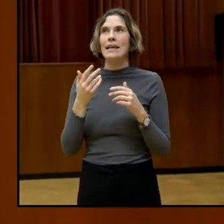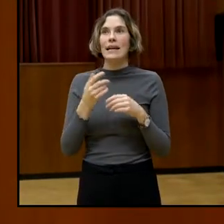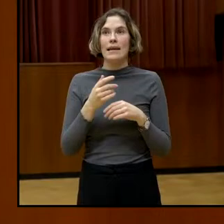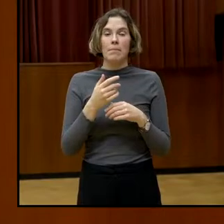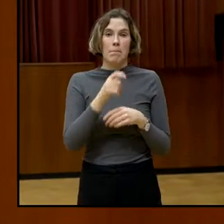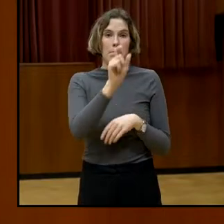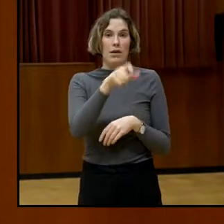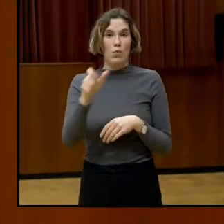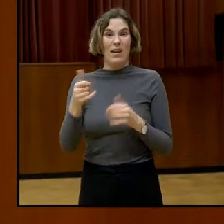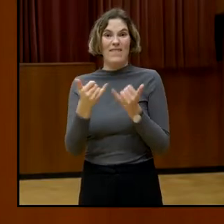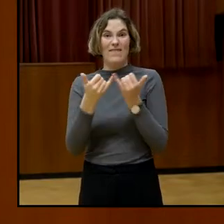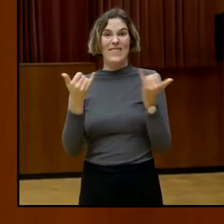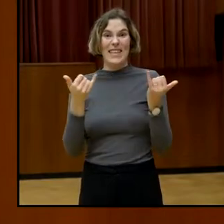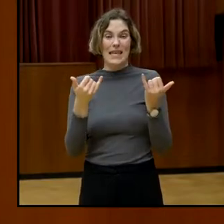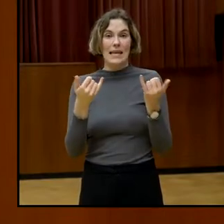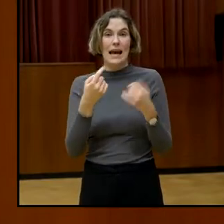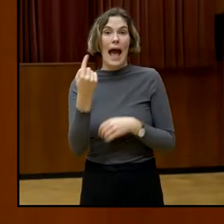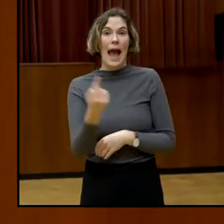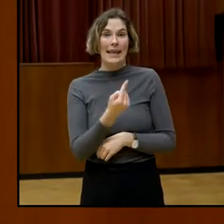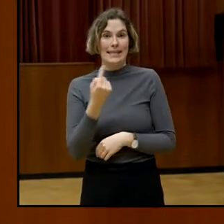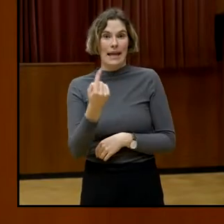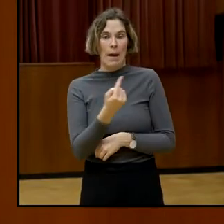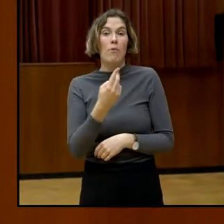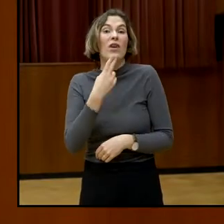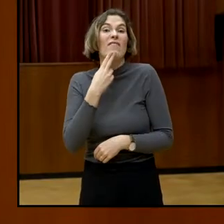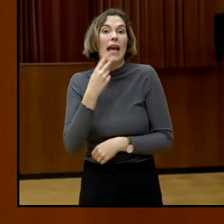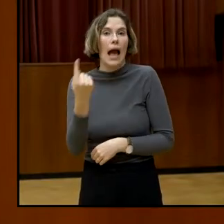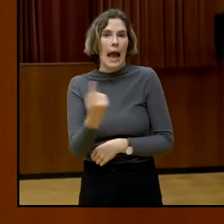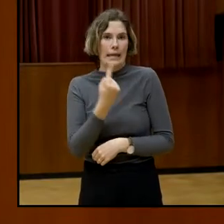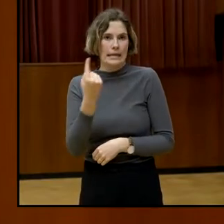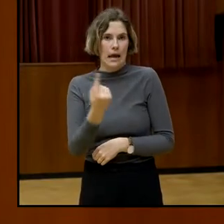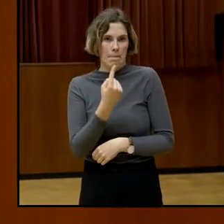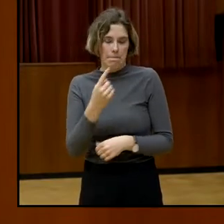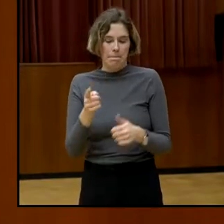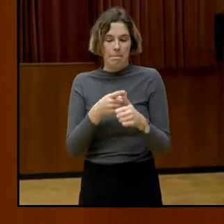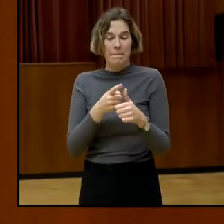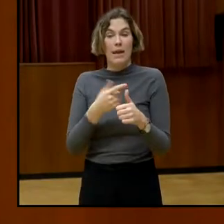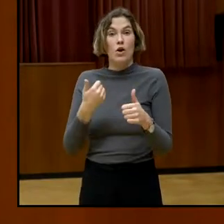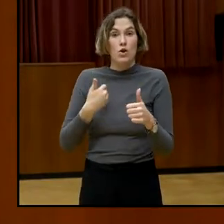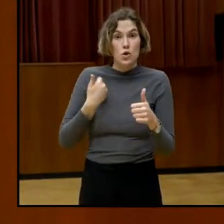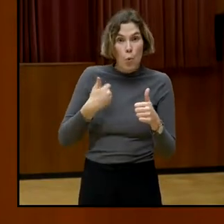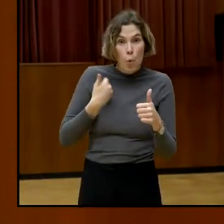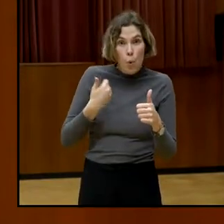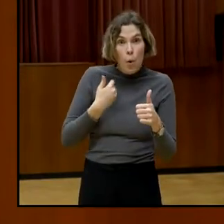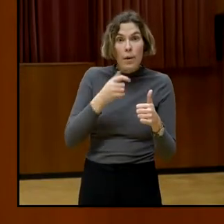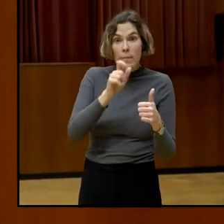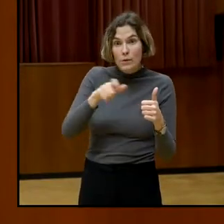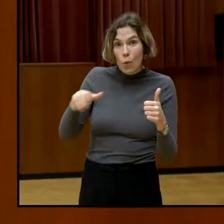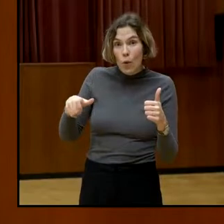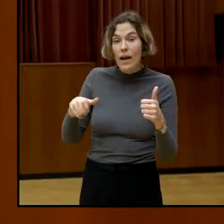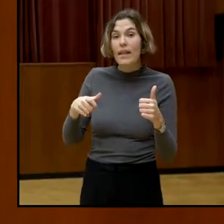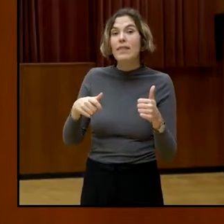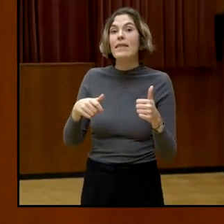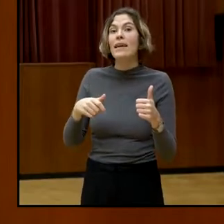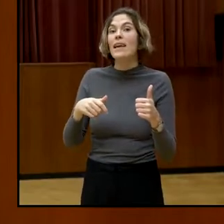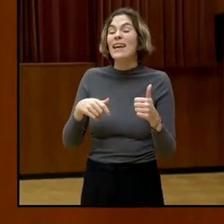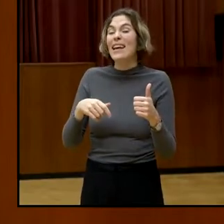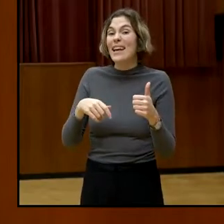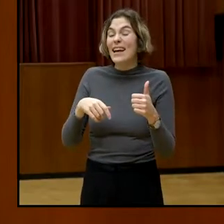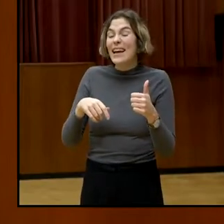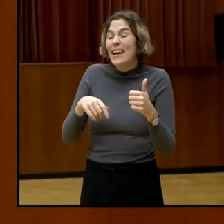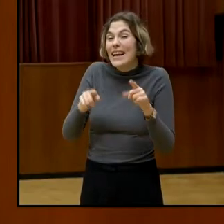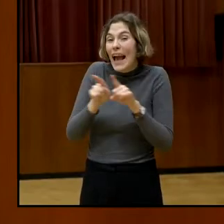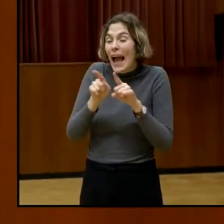die sind, das sind die Jungen, das ist ganz interessant, genauso von der Prozentzahl so viele einsam wie die